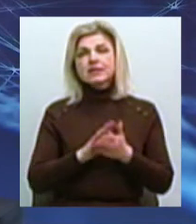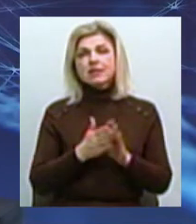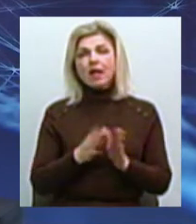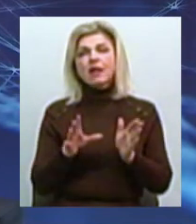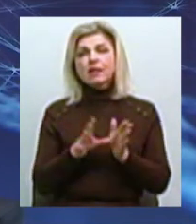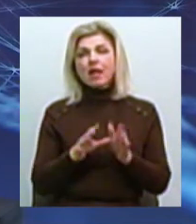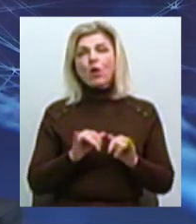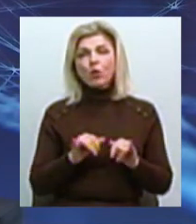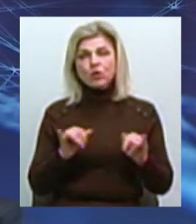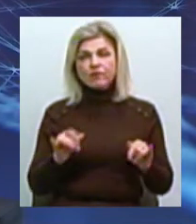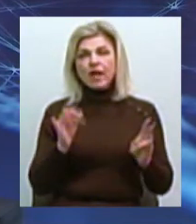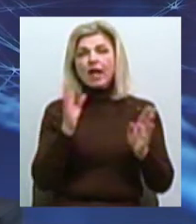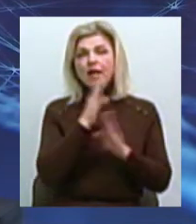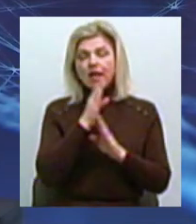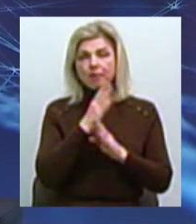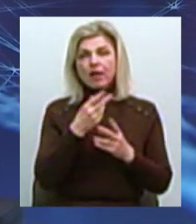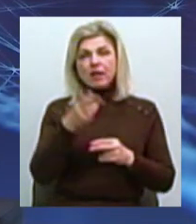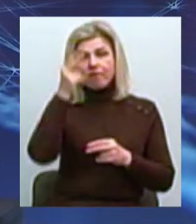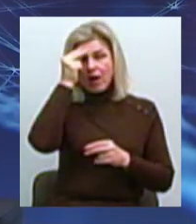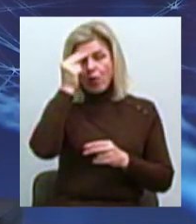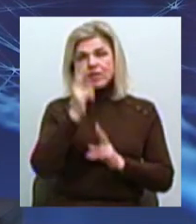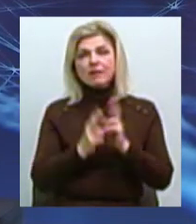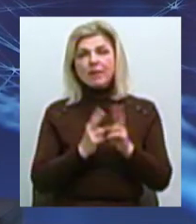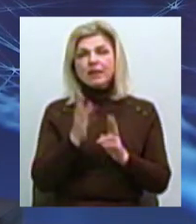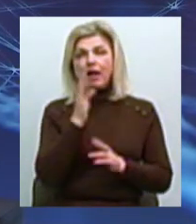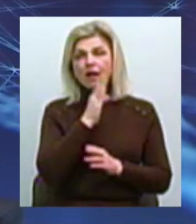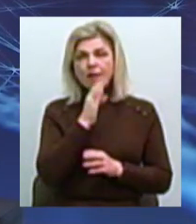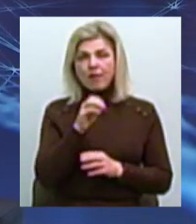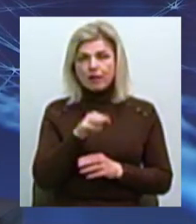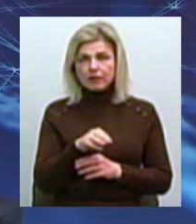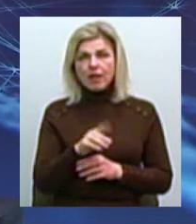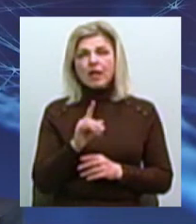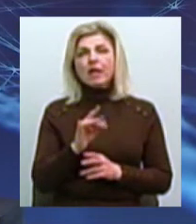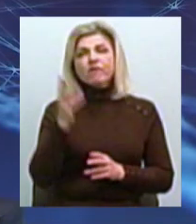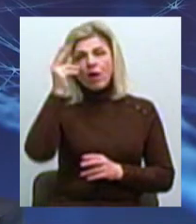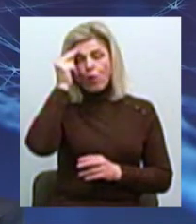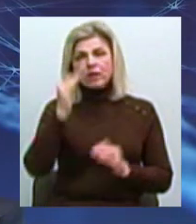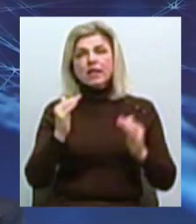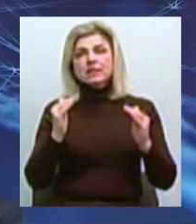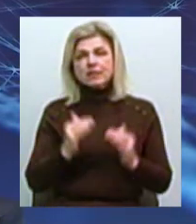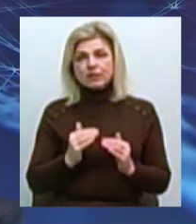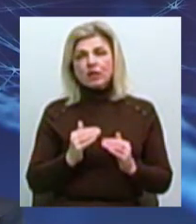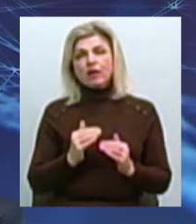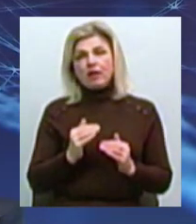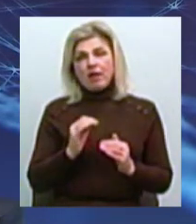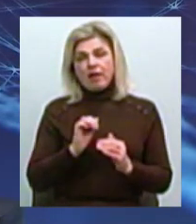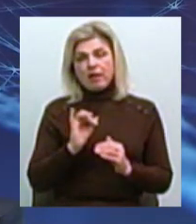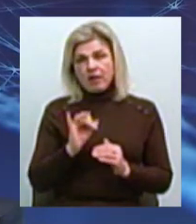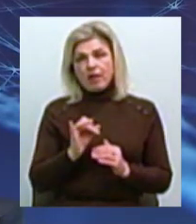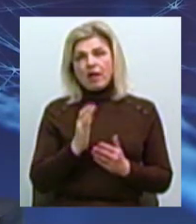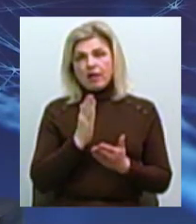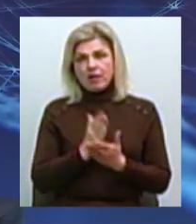та клімату, де враховані зміни клімату, враховані заходи щодо зниження СО2 викидів і взята